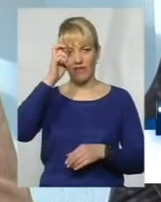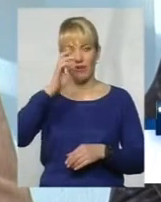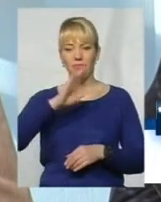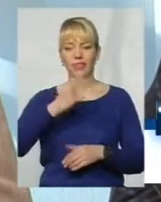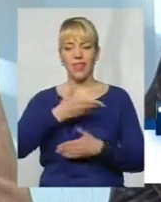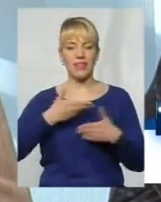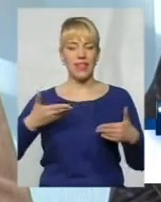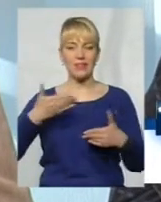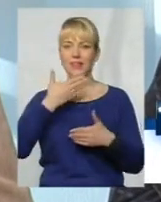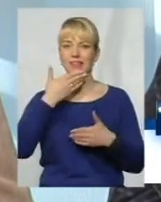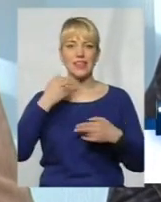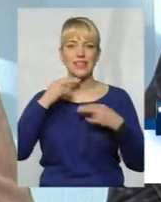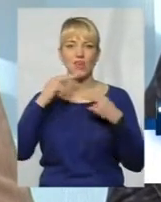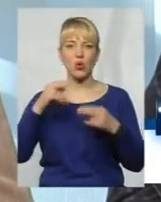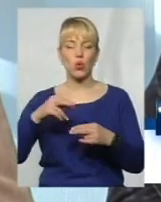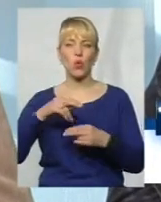нас не звернула уваги,